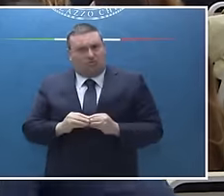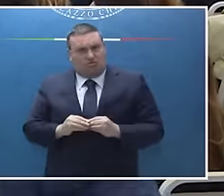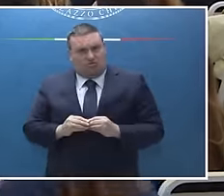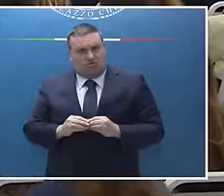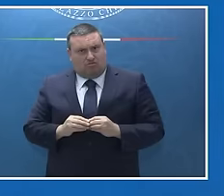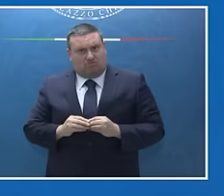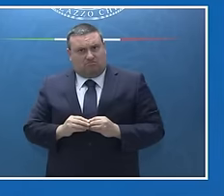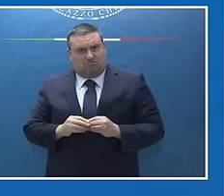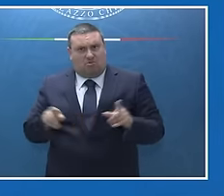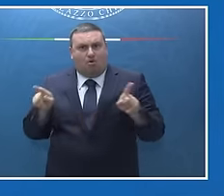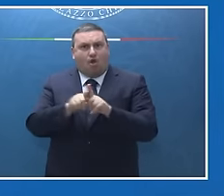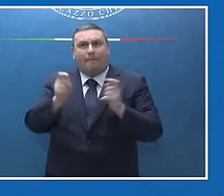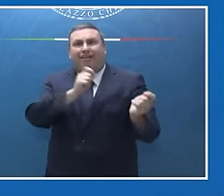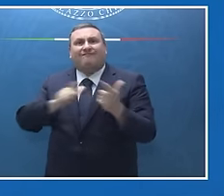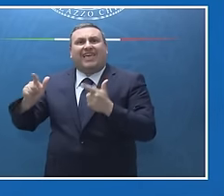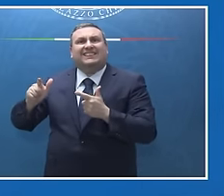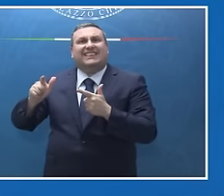vendita di armamenti ad Israele?